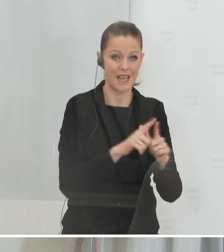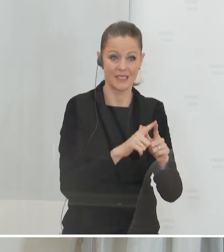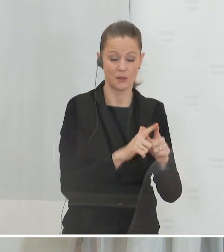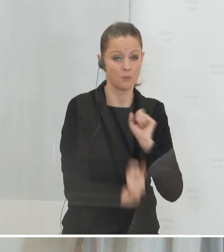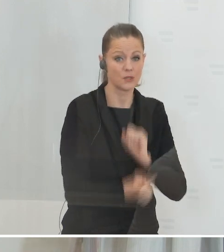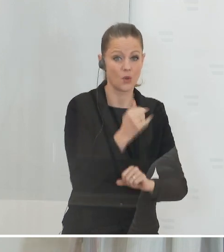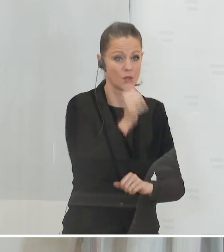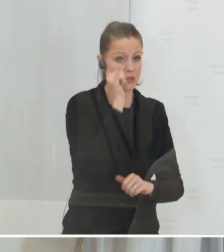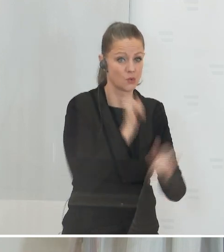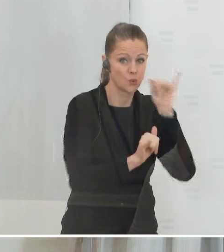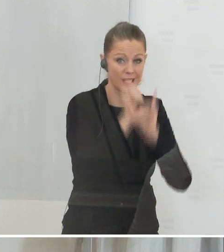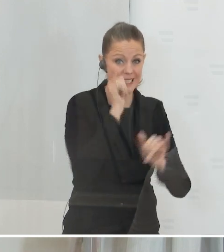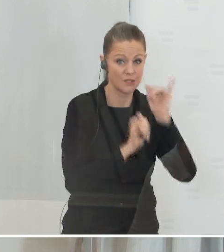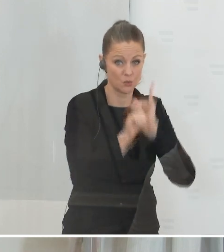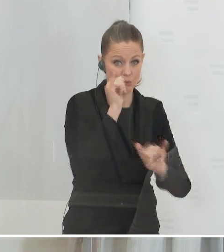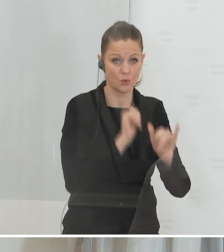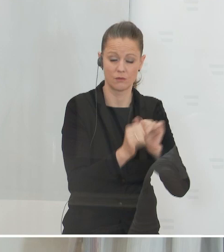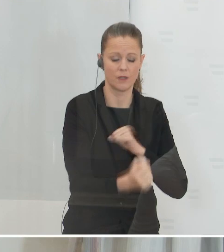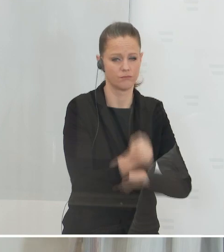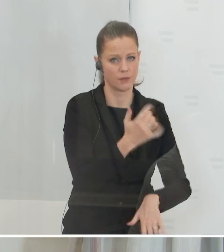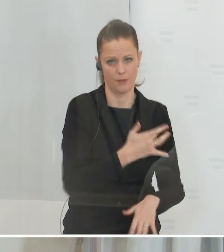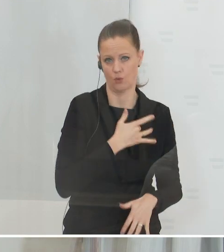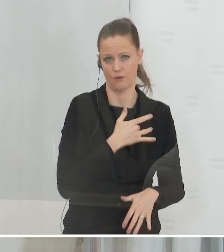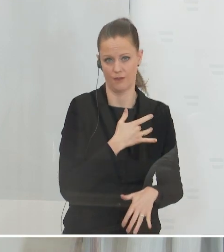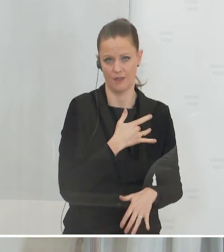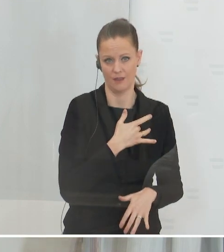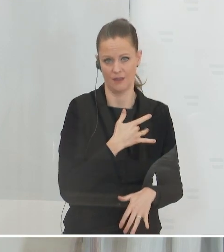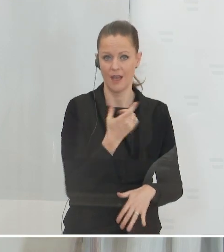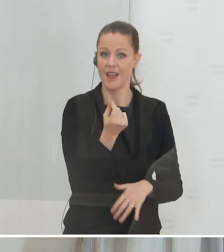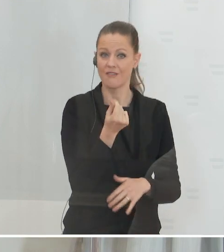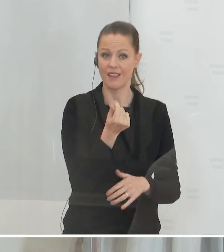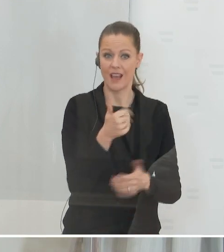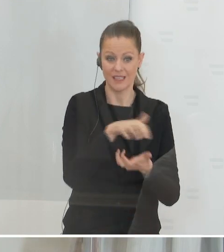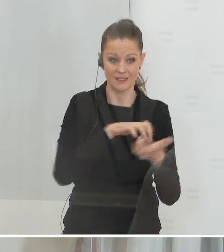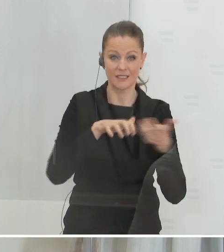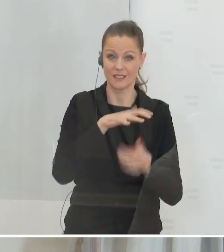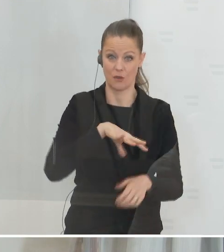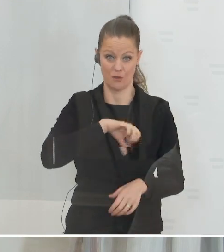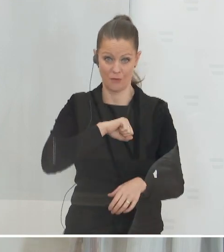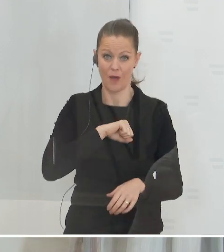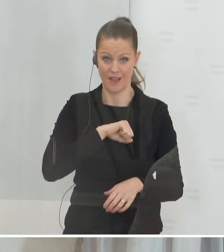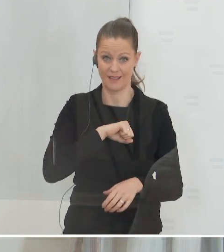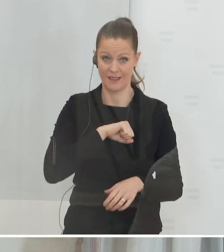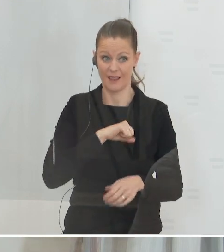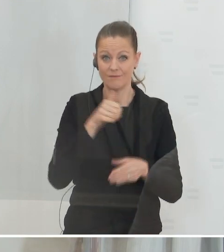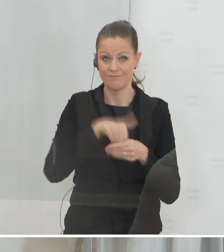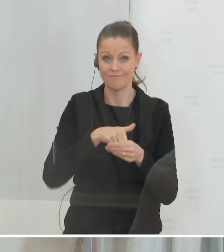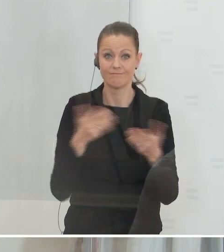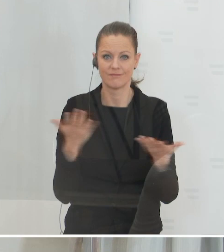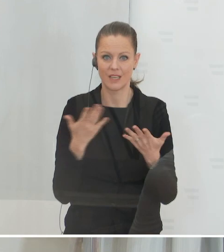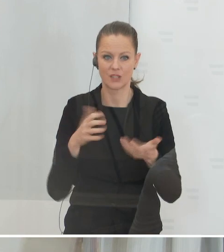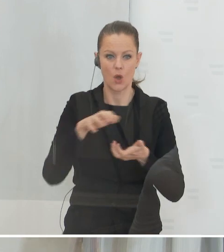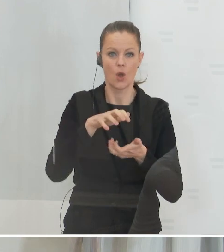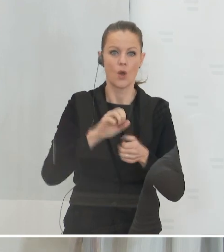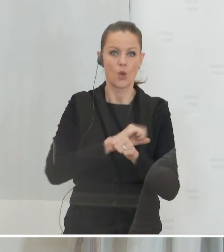Tourismus, eben durch die Corona-Krise besonders stark betroffen war. Was in der Finanzkrise ein großer Vorteil war, war jetzt in der Corona